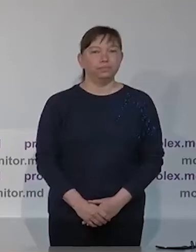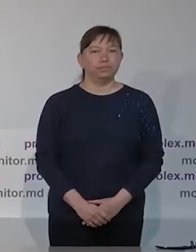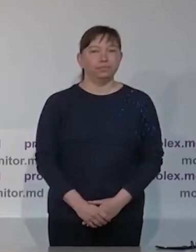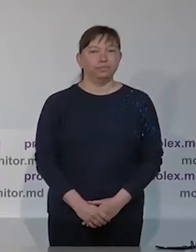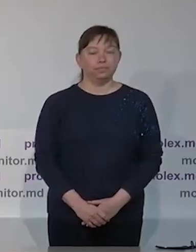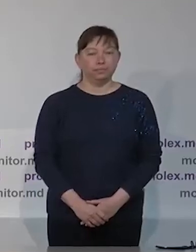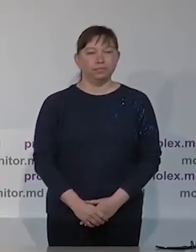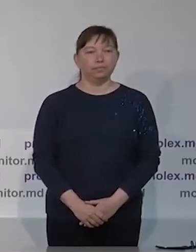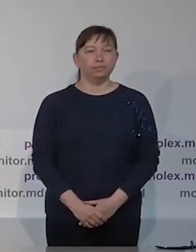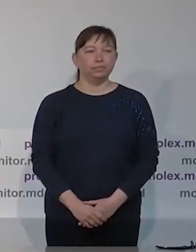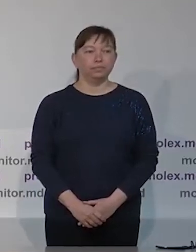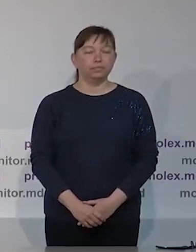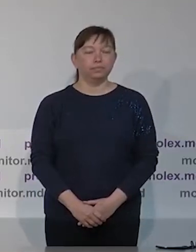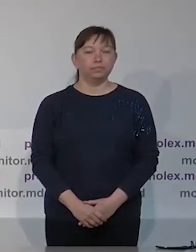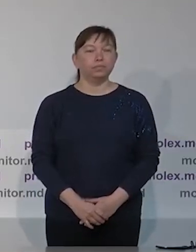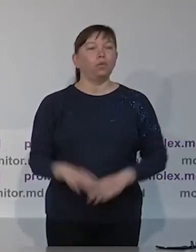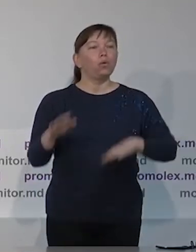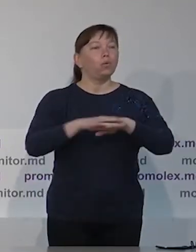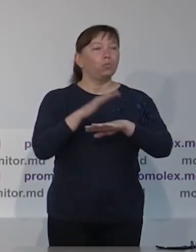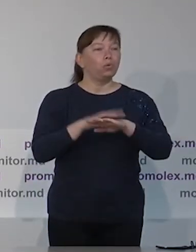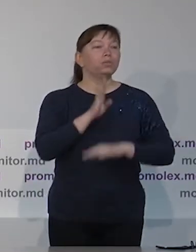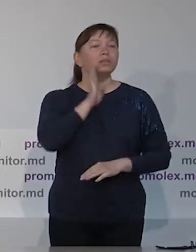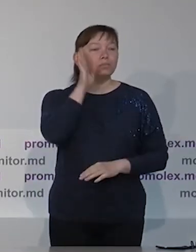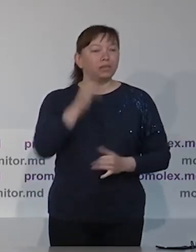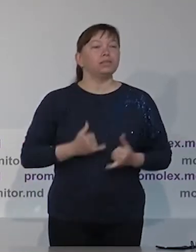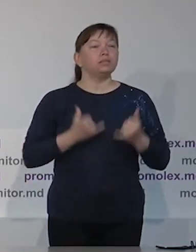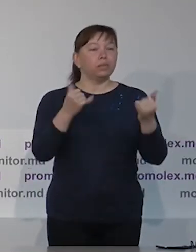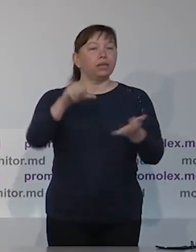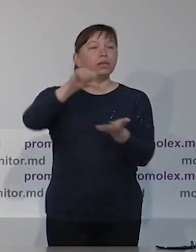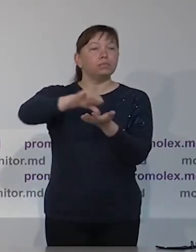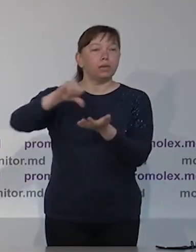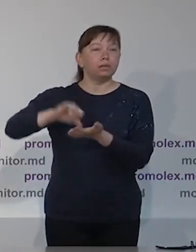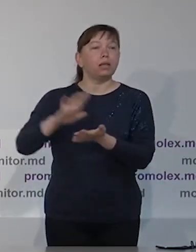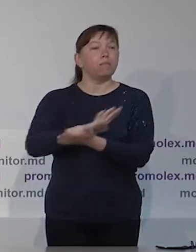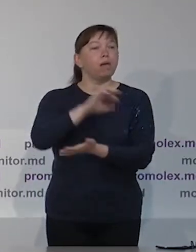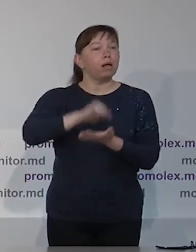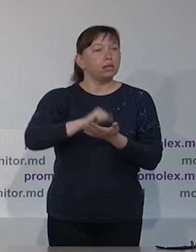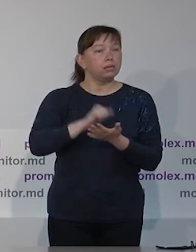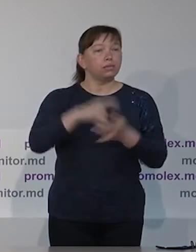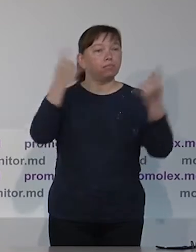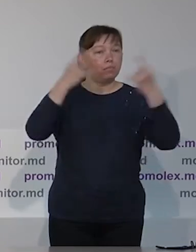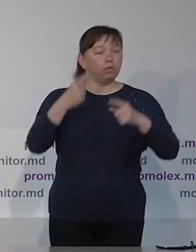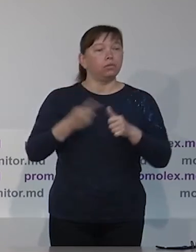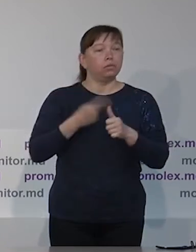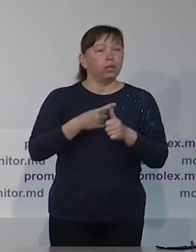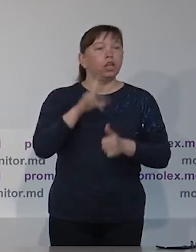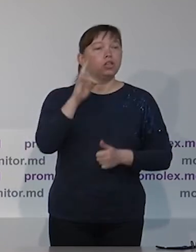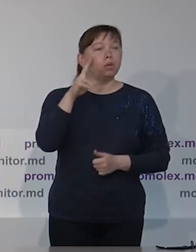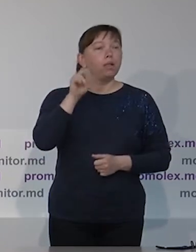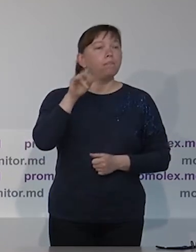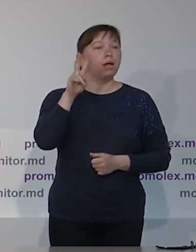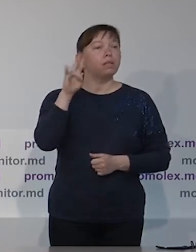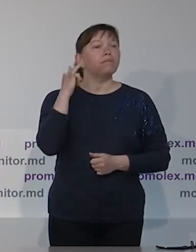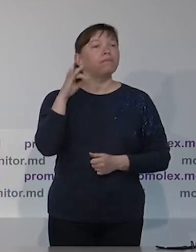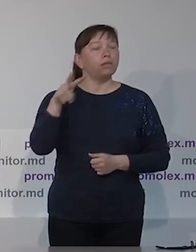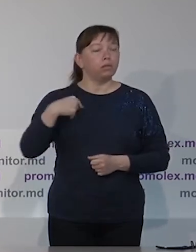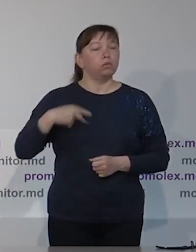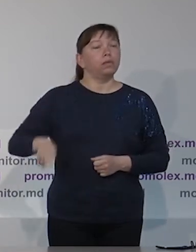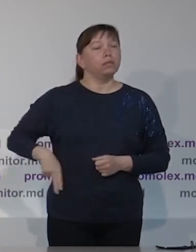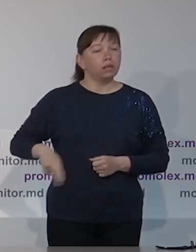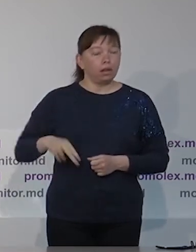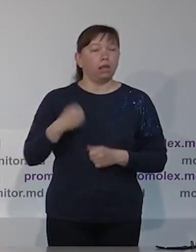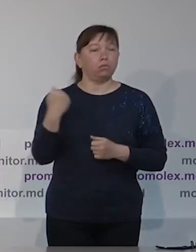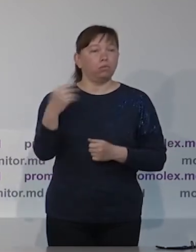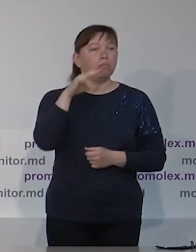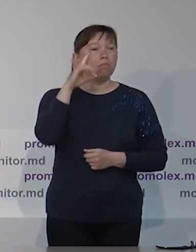Доброе утро, уважаемые представители СМИ. Меня зовут Николай Панфил, я директор по программам Ассоциации «Промалекс» и руководитель миссии